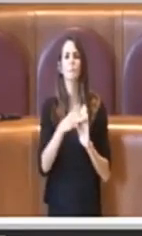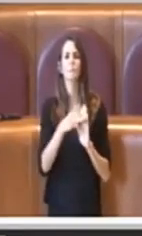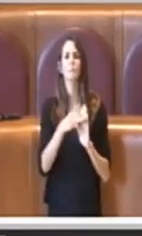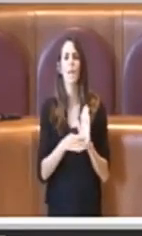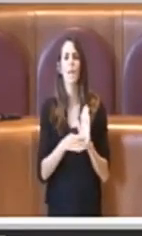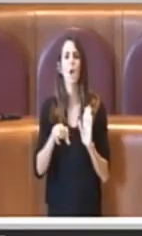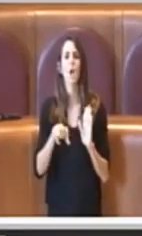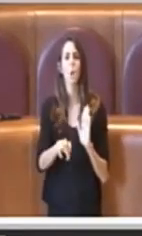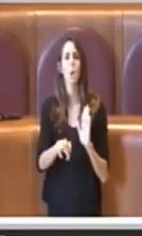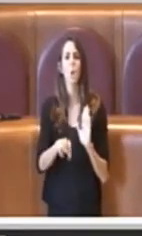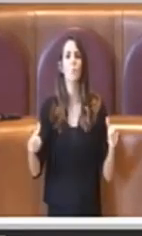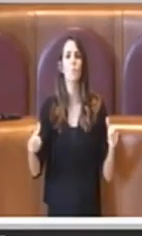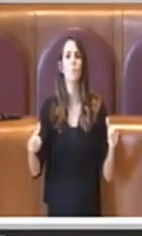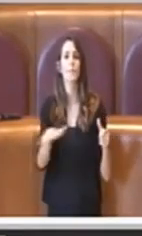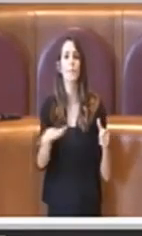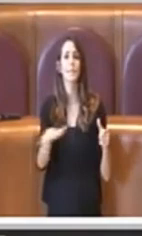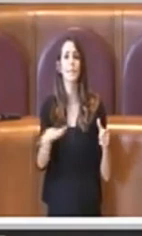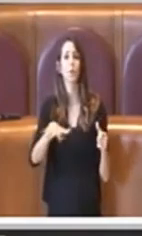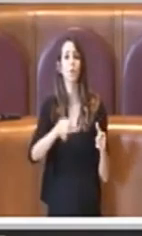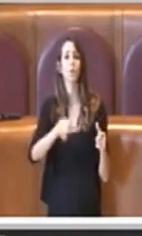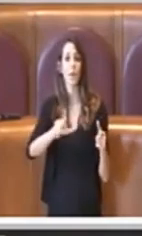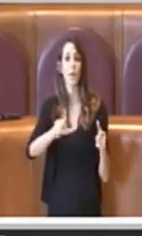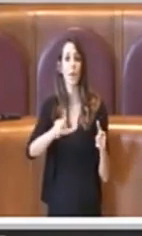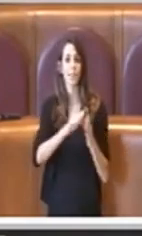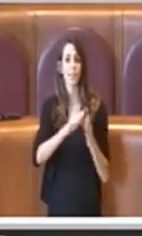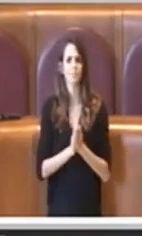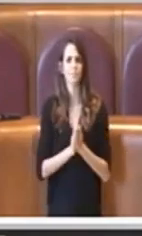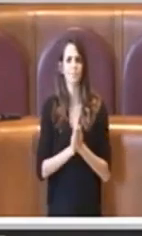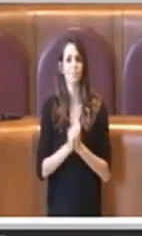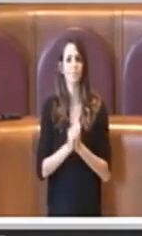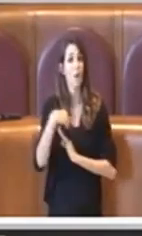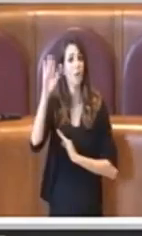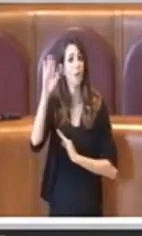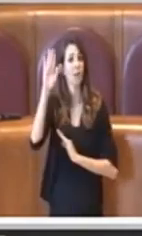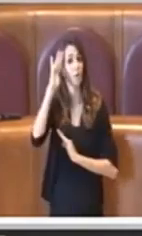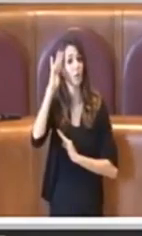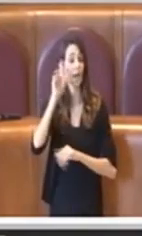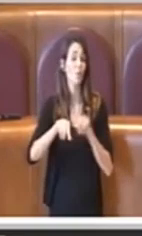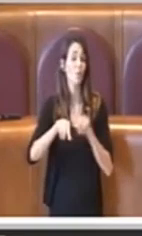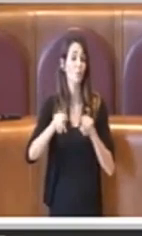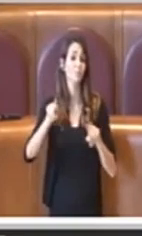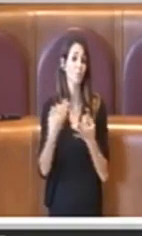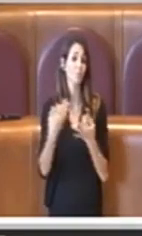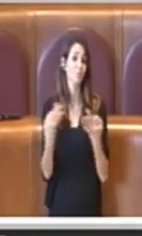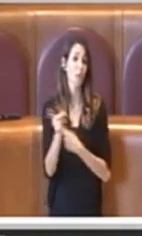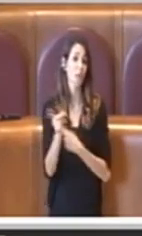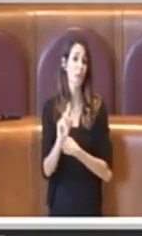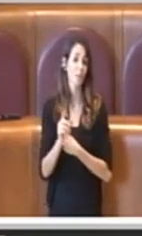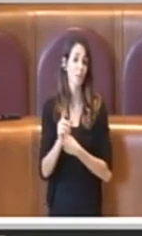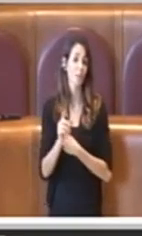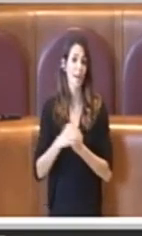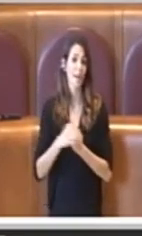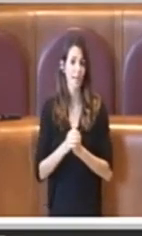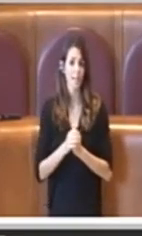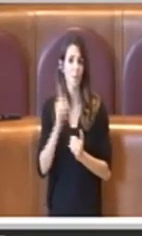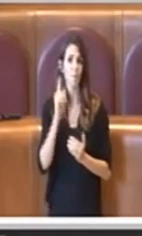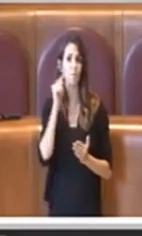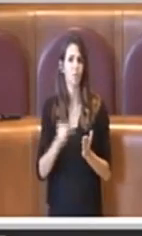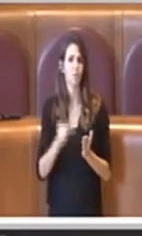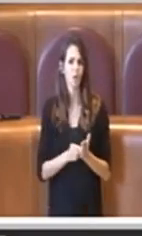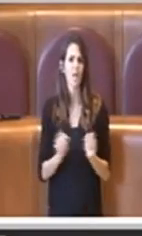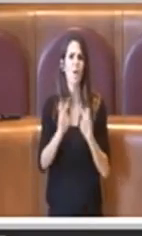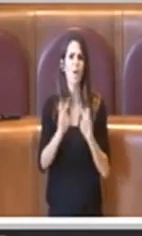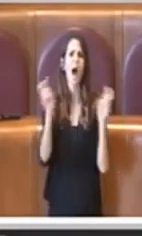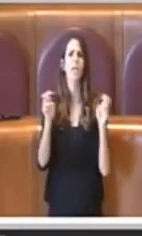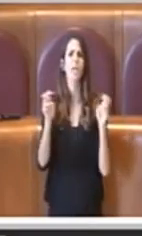Laurentino. Ho sentito anche delle imprecisioni però perché si parla ancora di questo ponticello